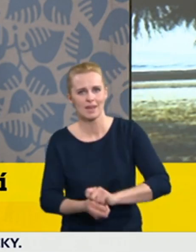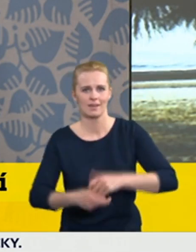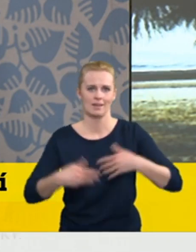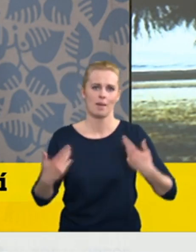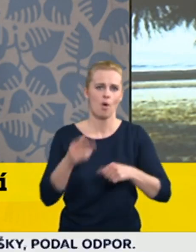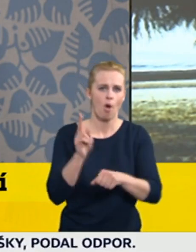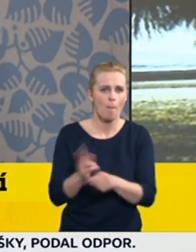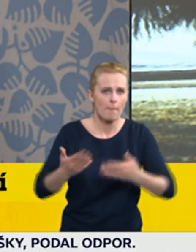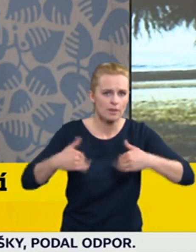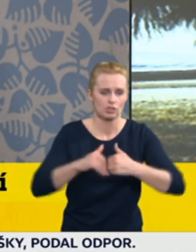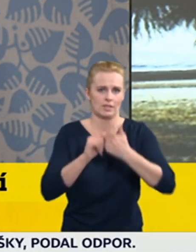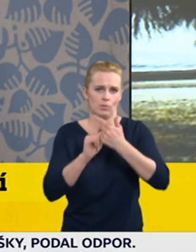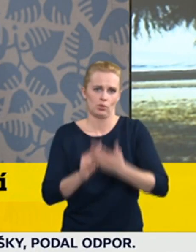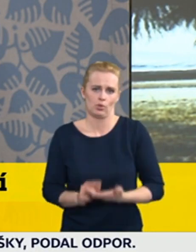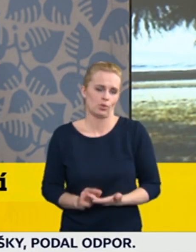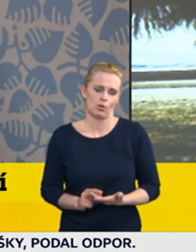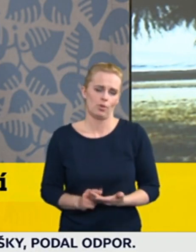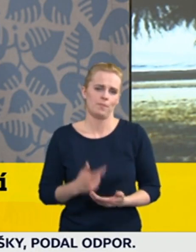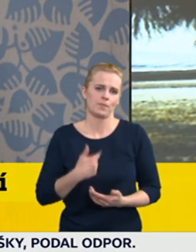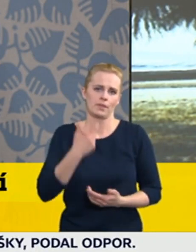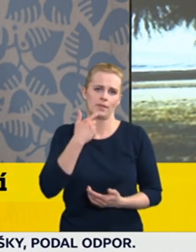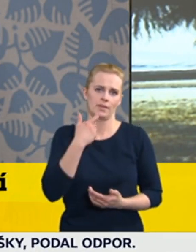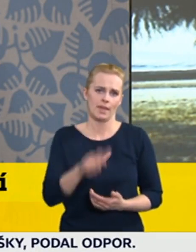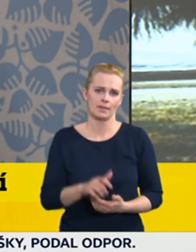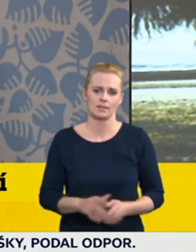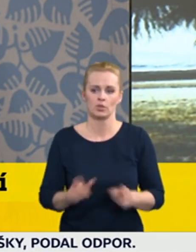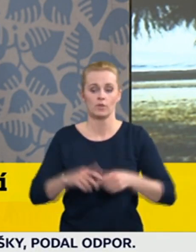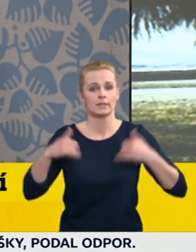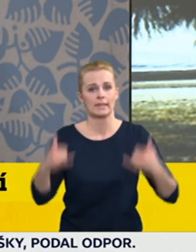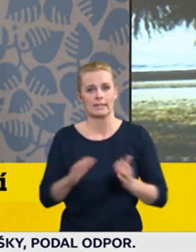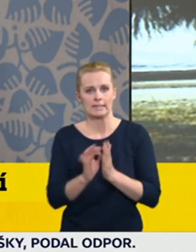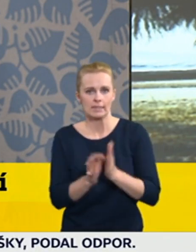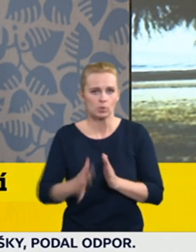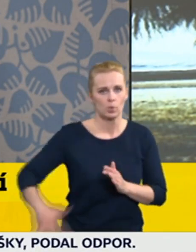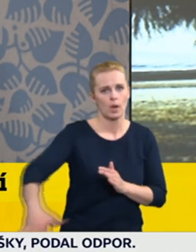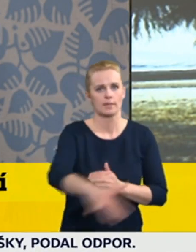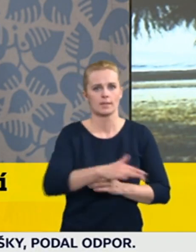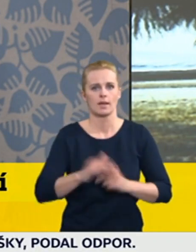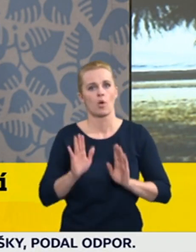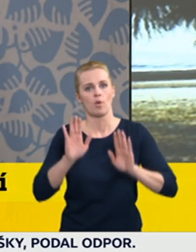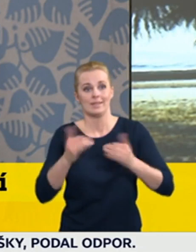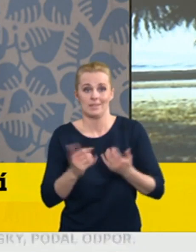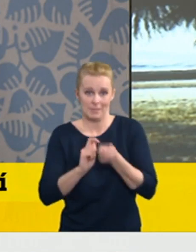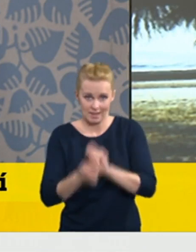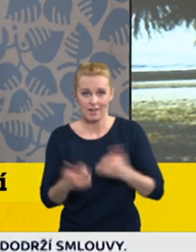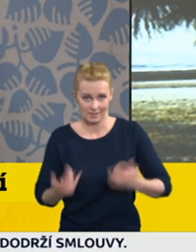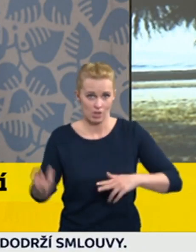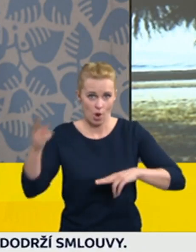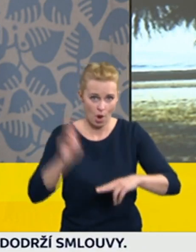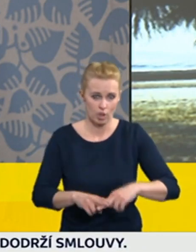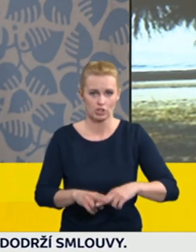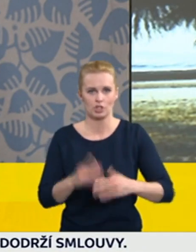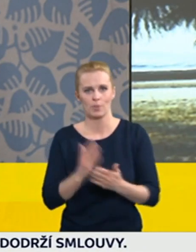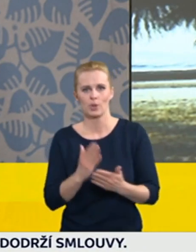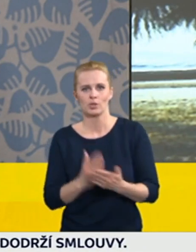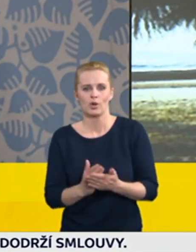ve chvíli, kdy se situace změnila a kdy je možné, že i díky právě té změně mutace